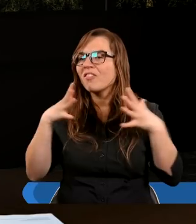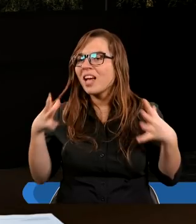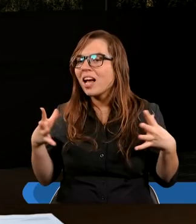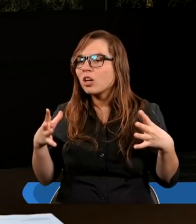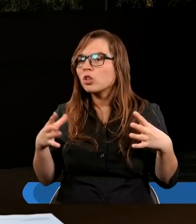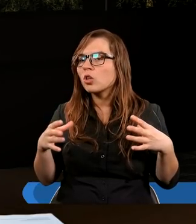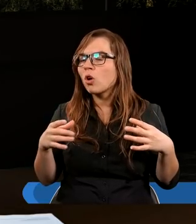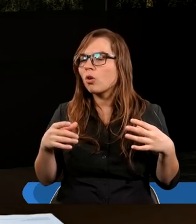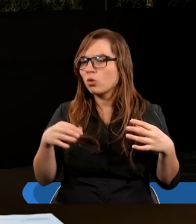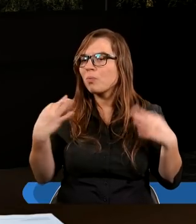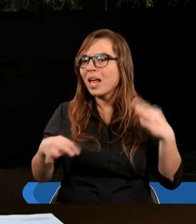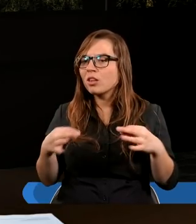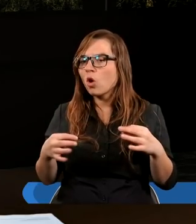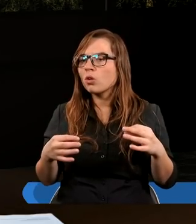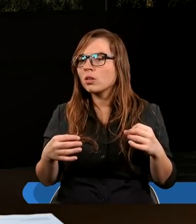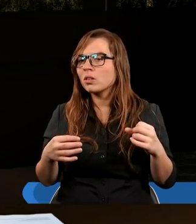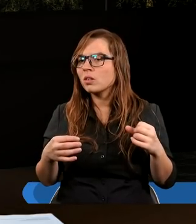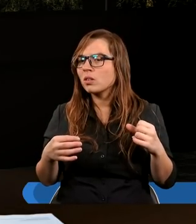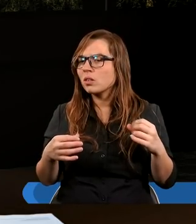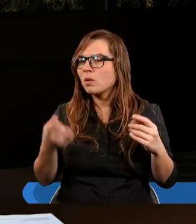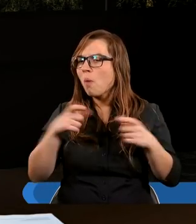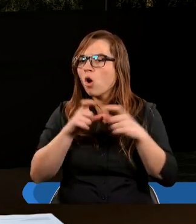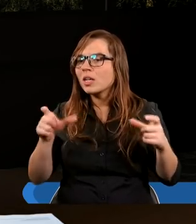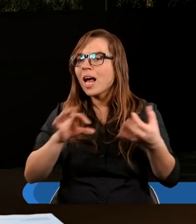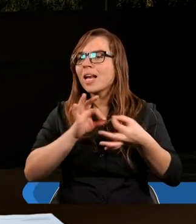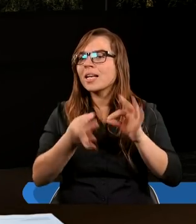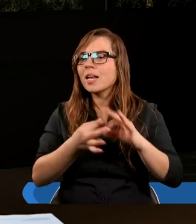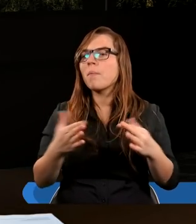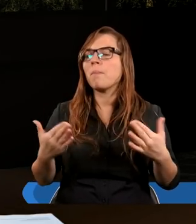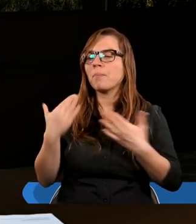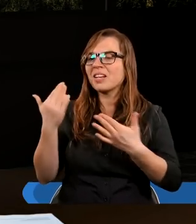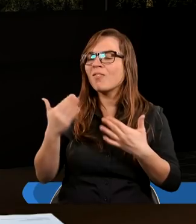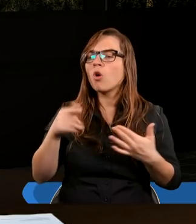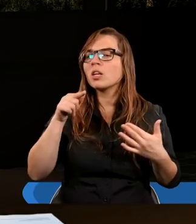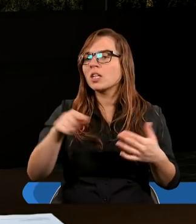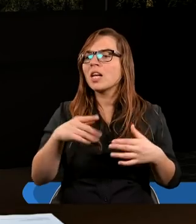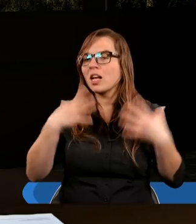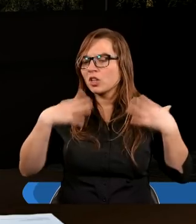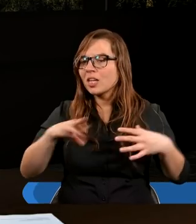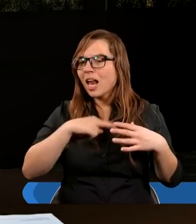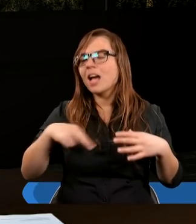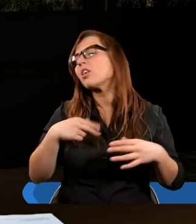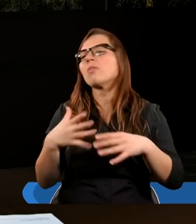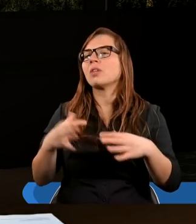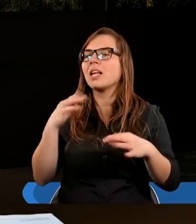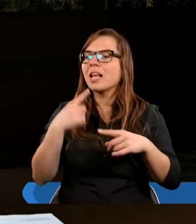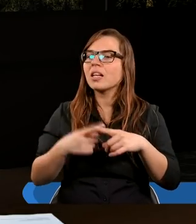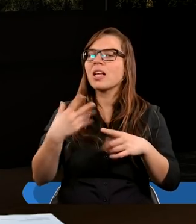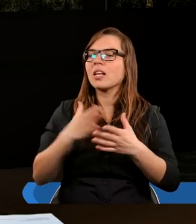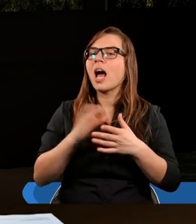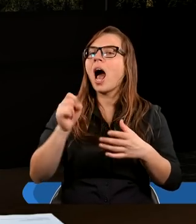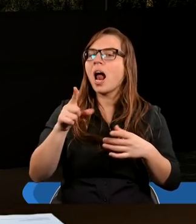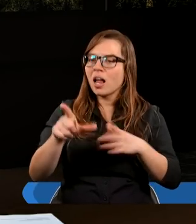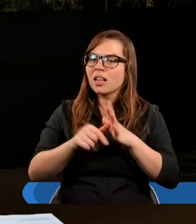przyzwoitość. Podczas gdy przyzwoite członki nasze tego nie potrzebują. Lecz Bóg